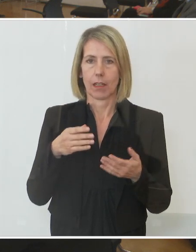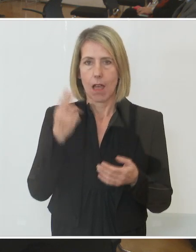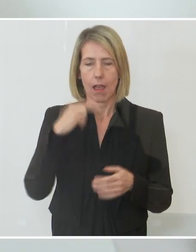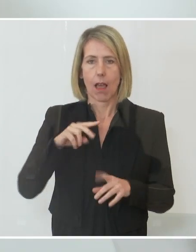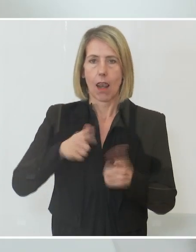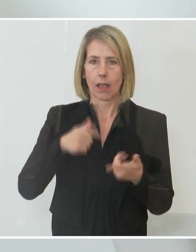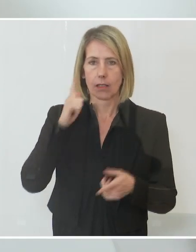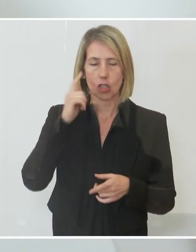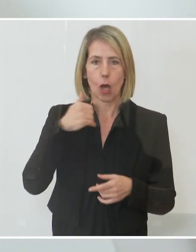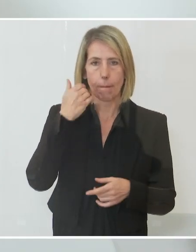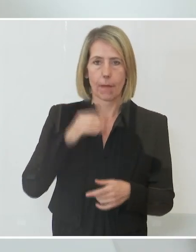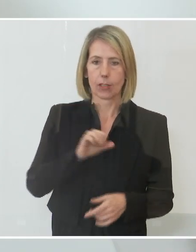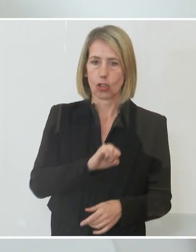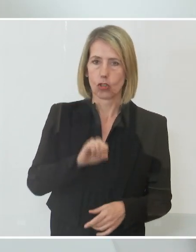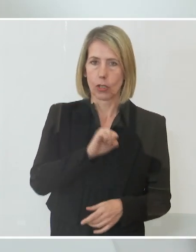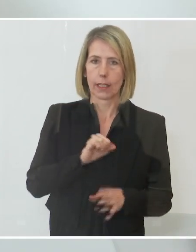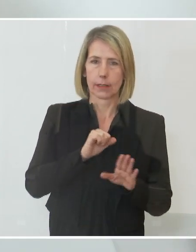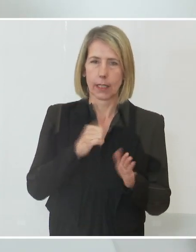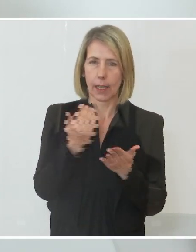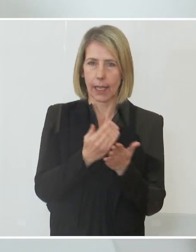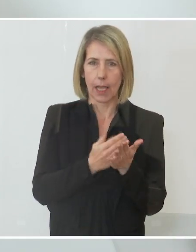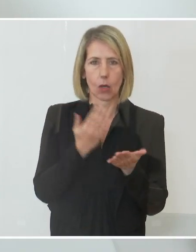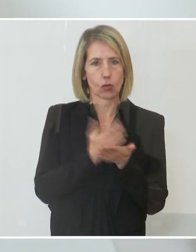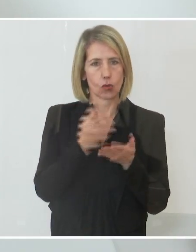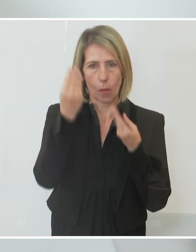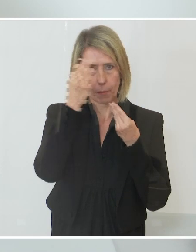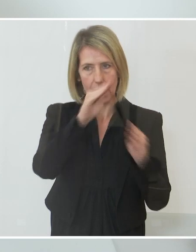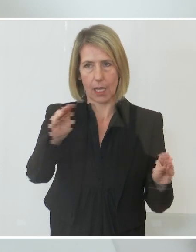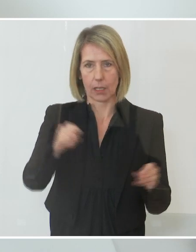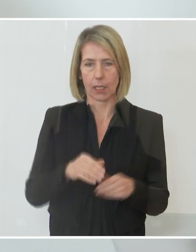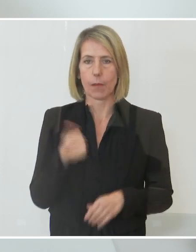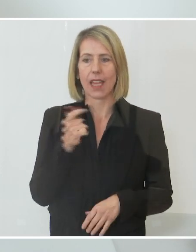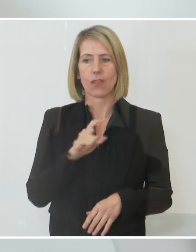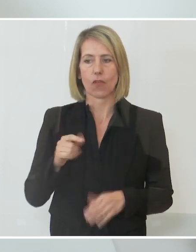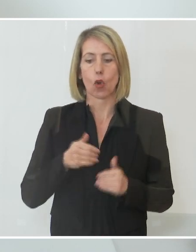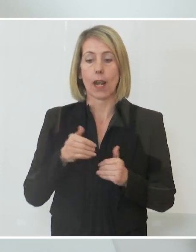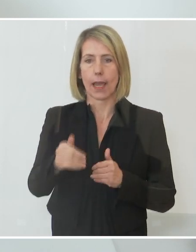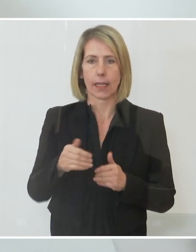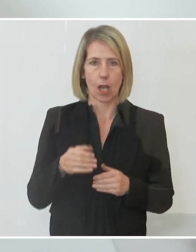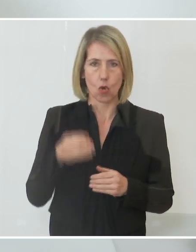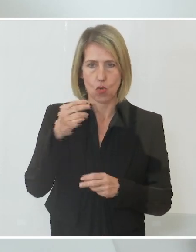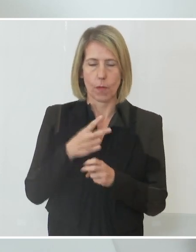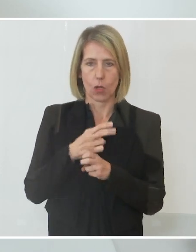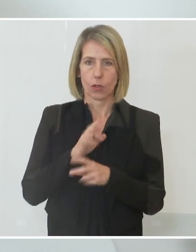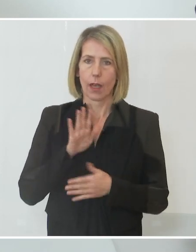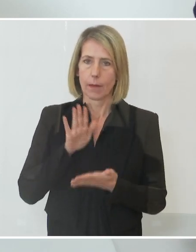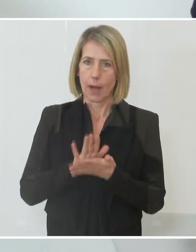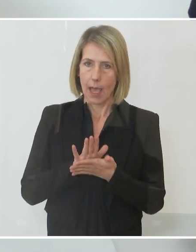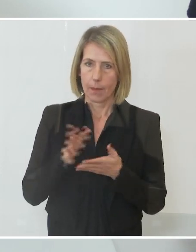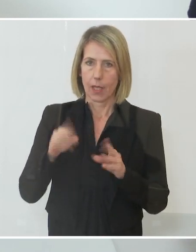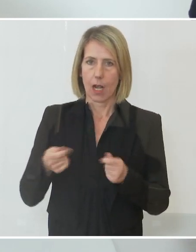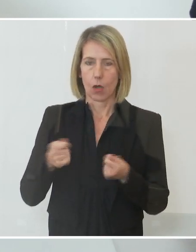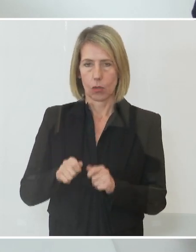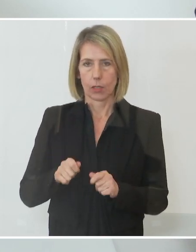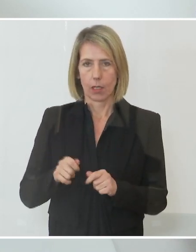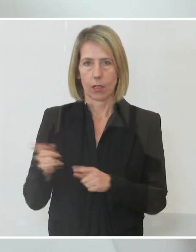hat seine Regelungen bekannt gegeben. Es wird Oberösterreich eine Woche länger im Lockdown bleiben. Ich würde hier auf den